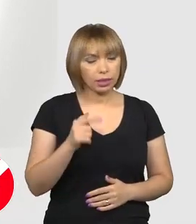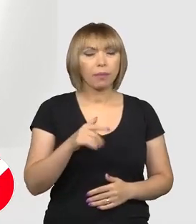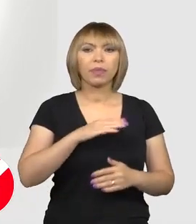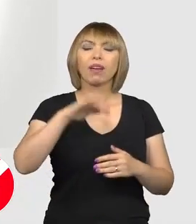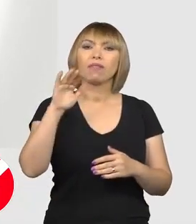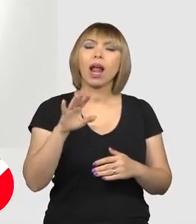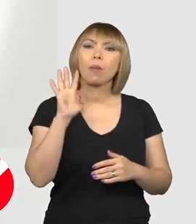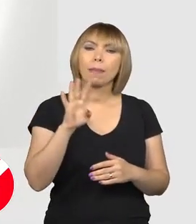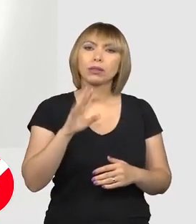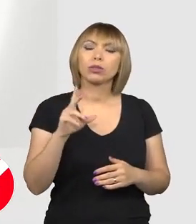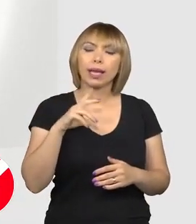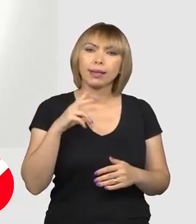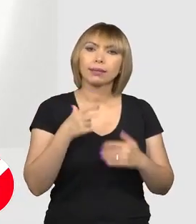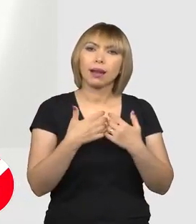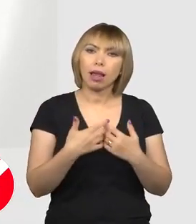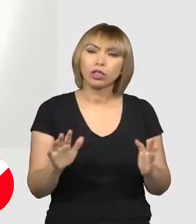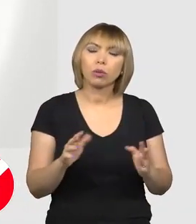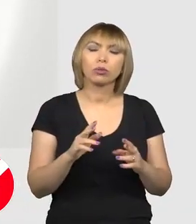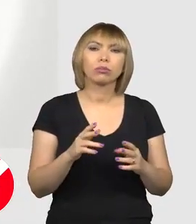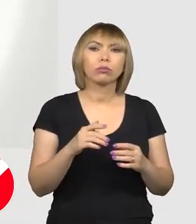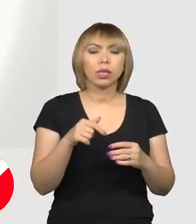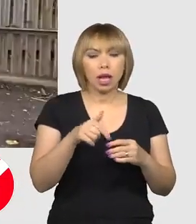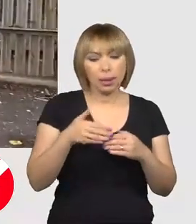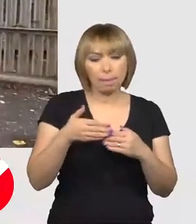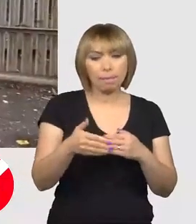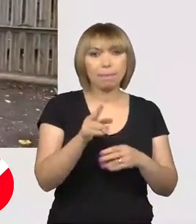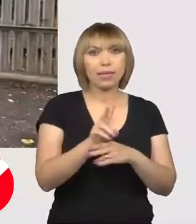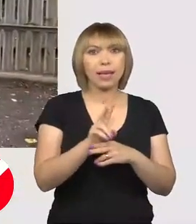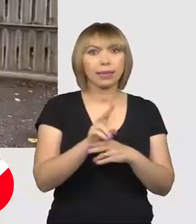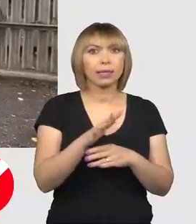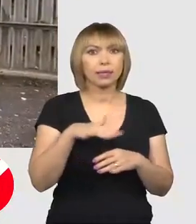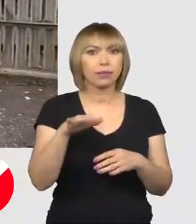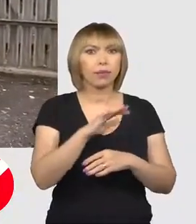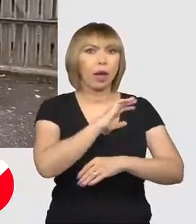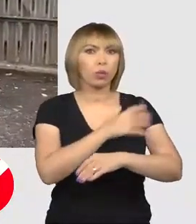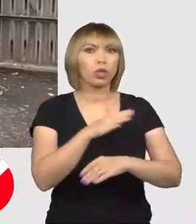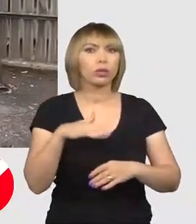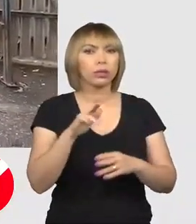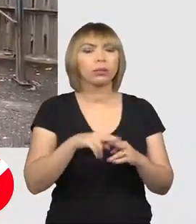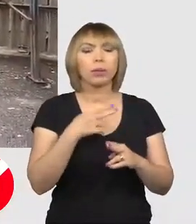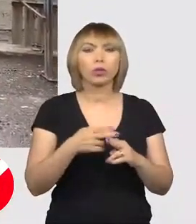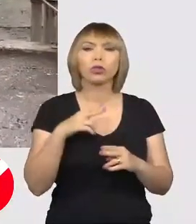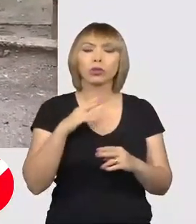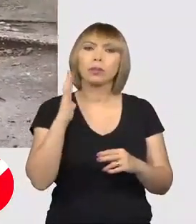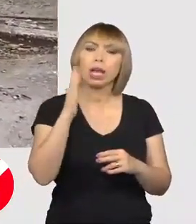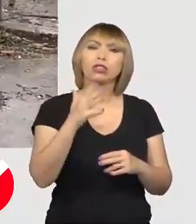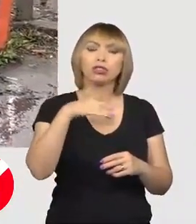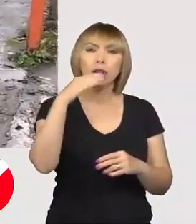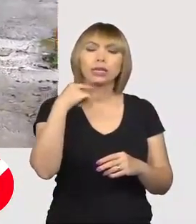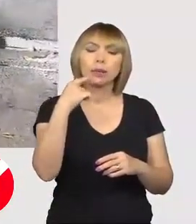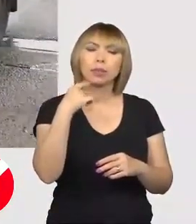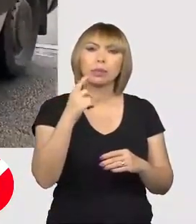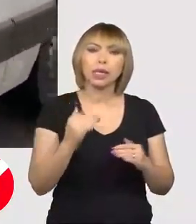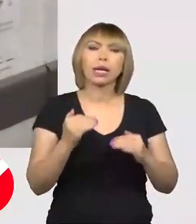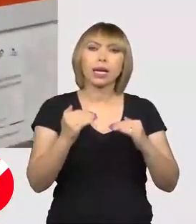Valul 4 e la început, mai degrabă la început de atenție al autorităților, mai ales. Suntem în a cincea săptămână de creștere